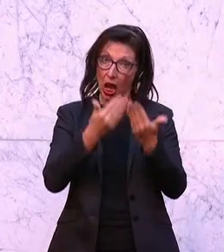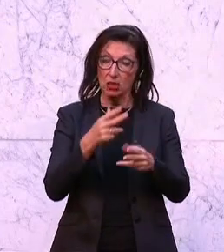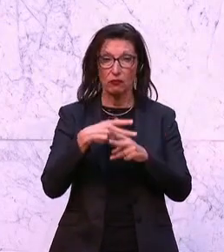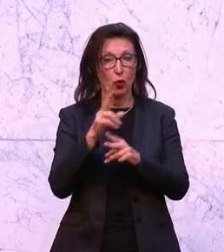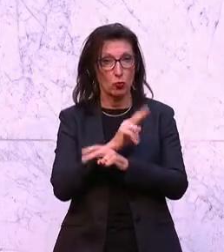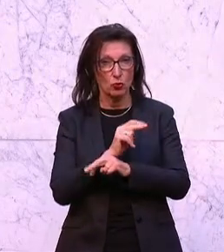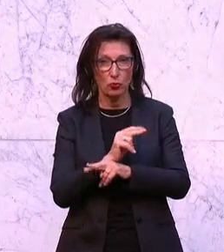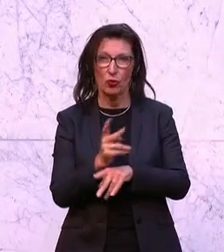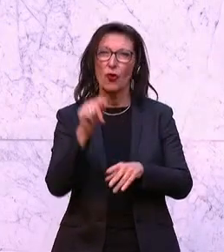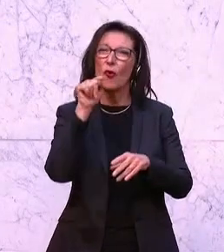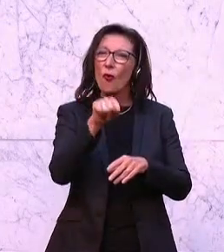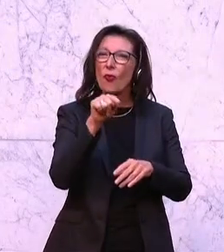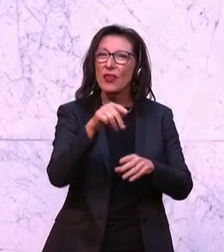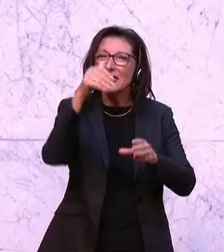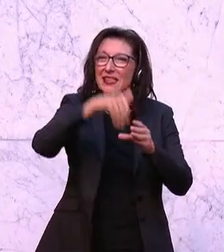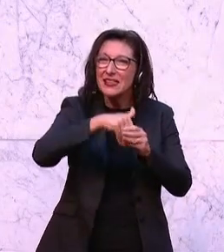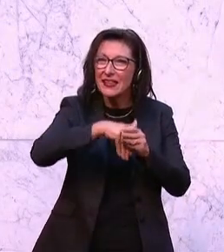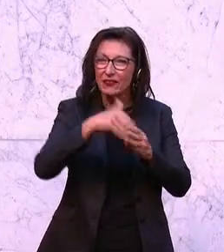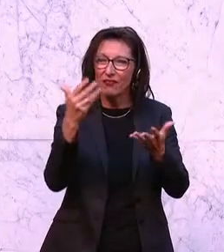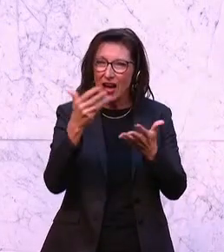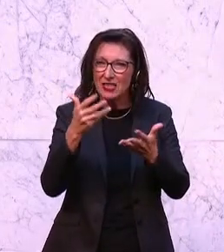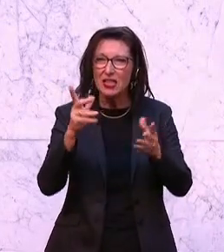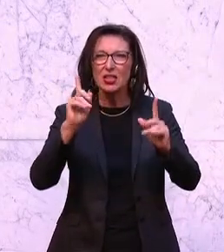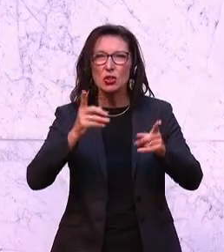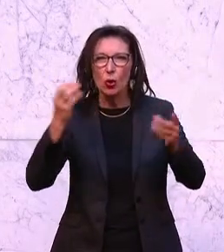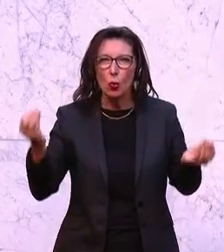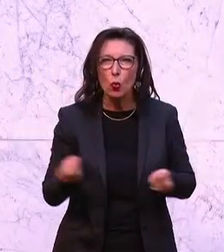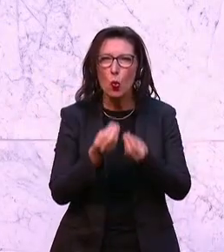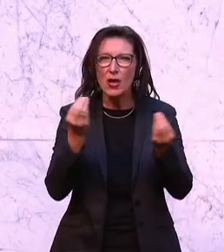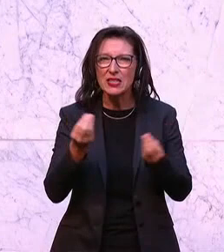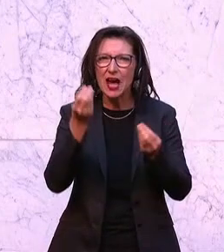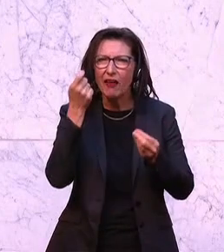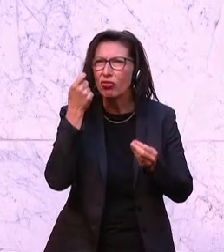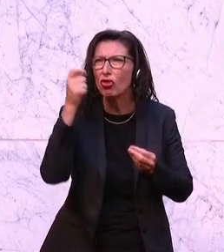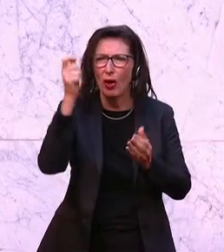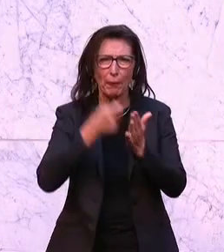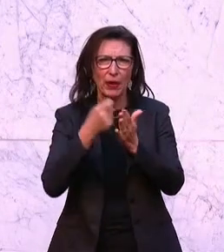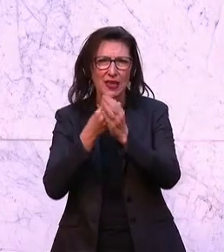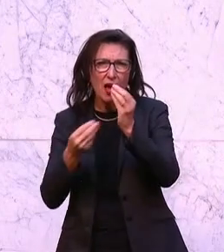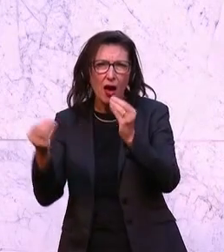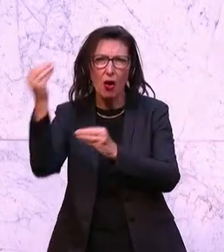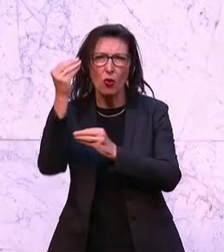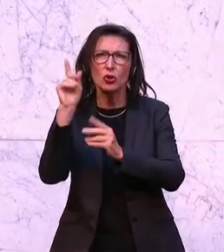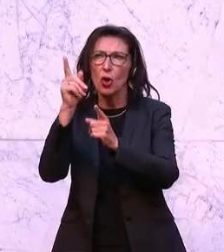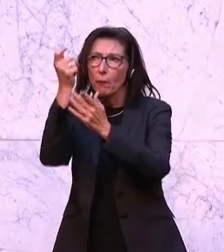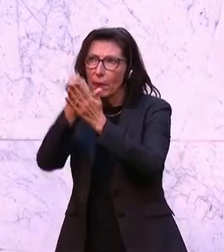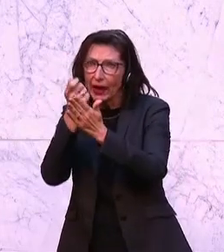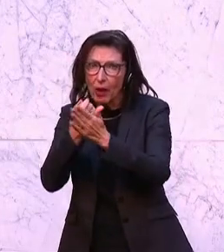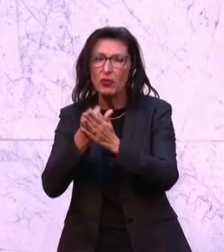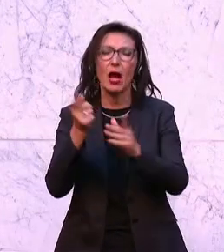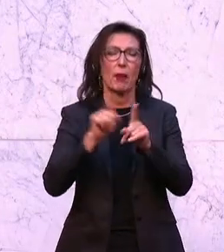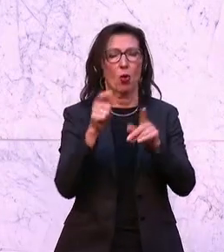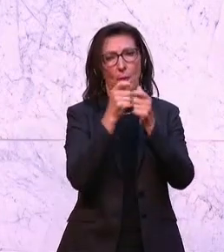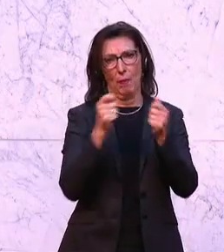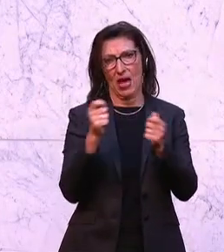geht, wirklich allumfassend die Ursachen dieser Teuerung zu bekämpfen, aber auch Maßnahmen zu setzen und